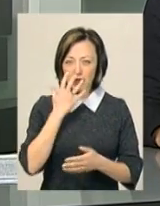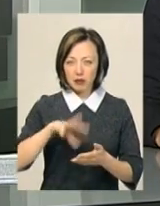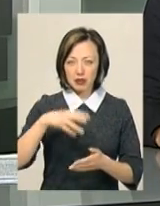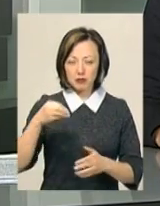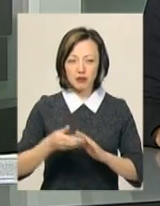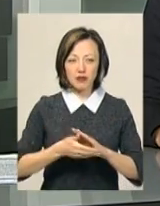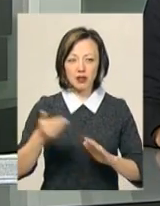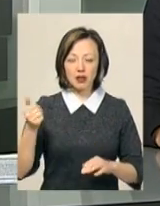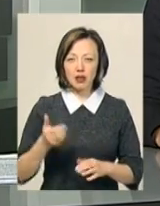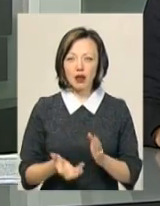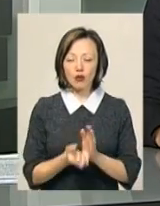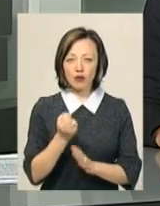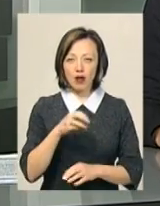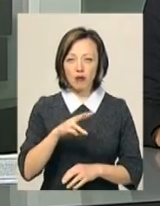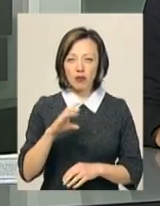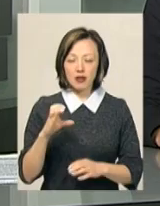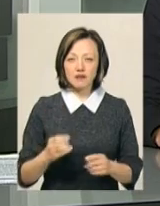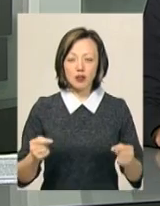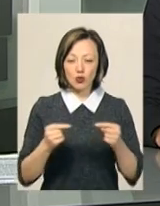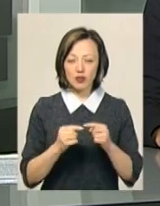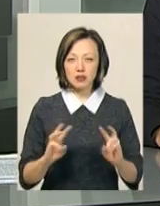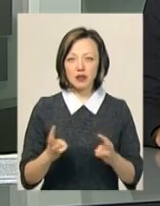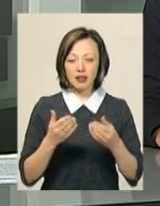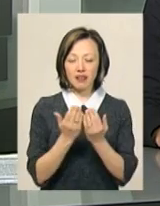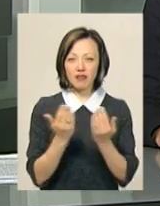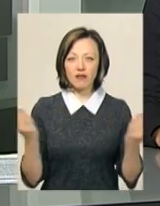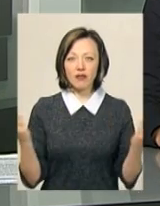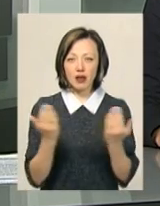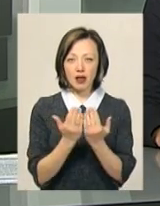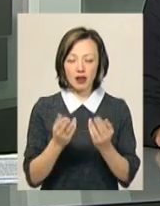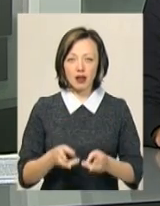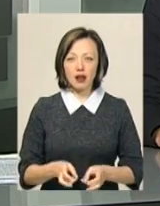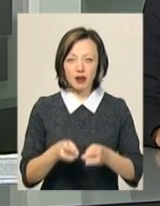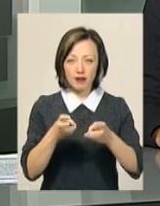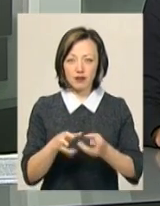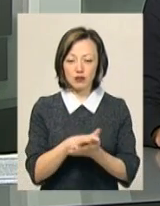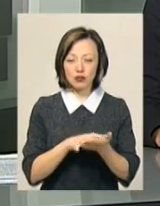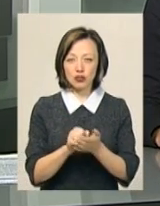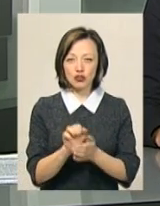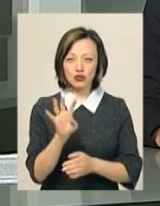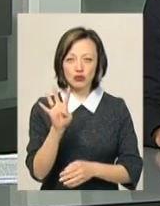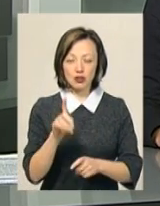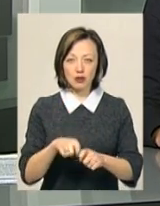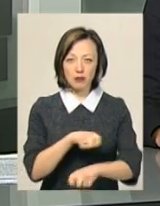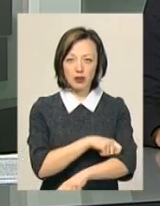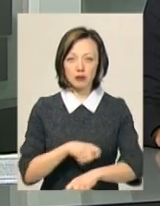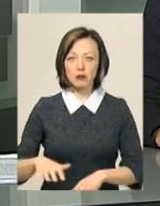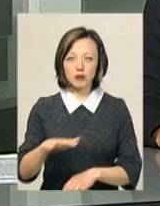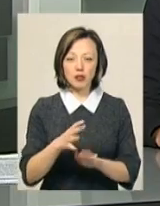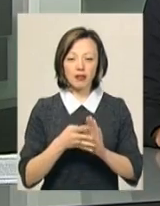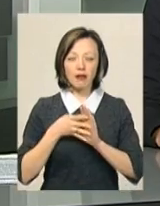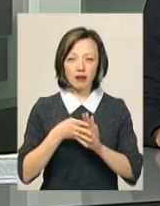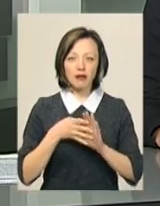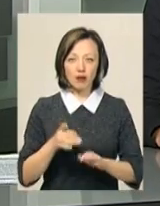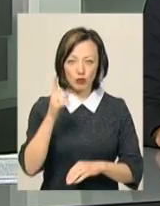викликали рятувальників. Надзвичайники встановили, що загорілися двері ліфта. Вогонь знищив 4 квадратних метри приміщення на 9-му